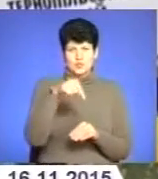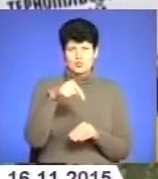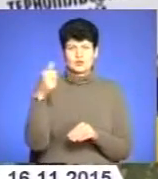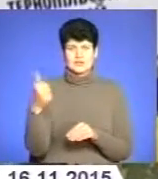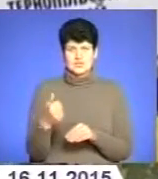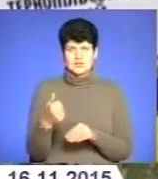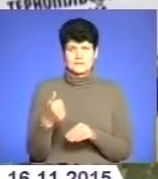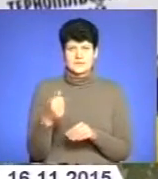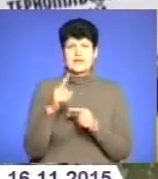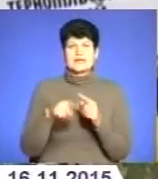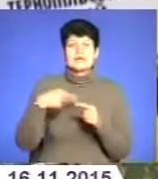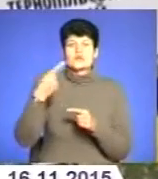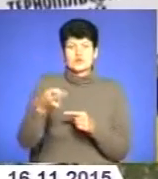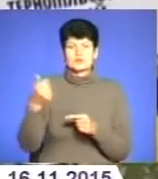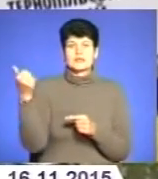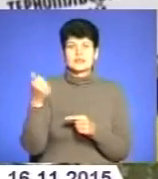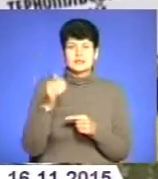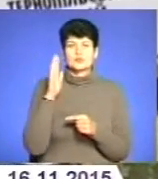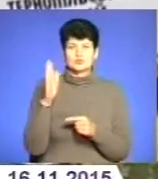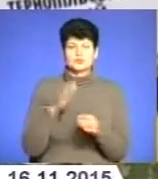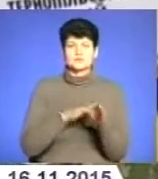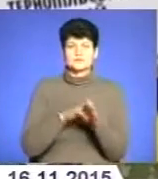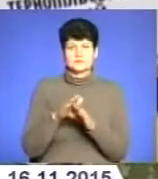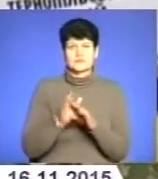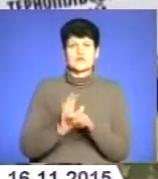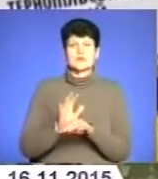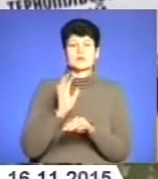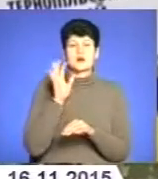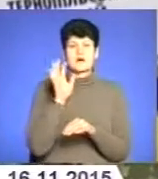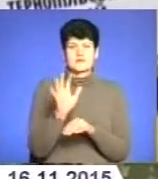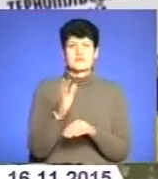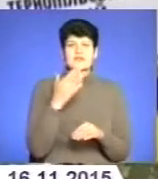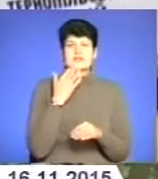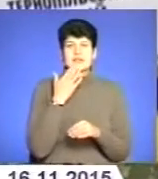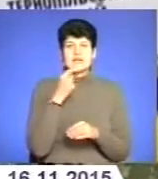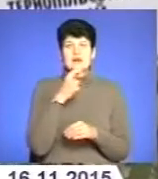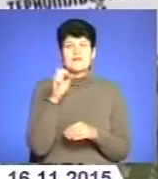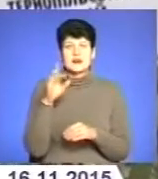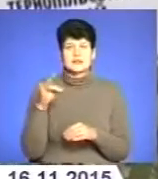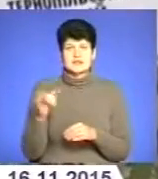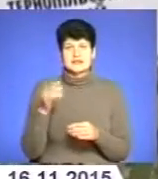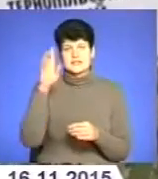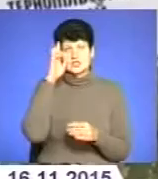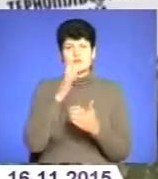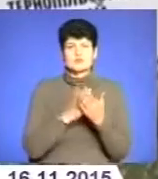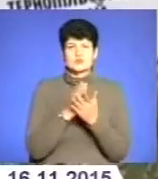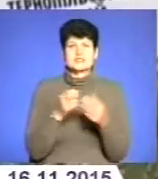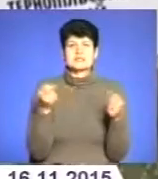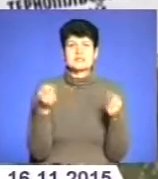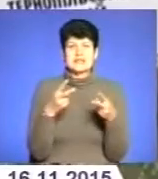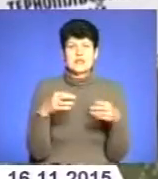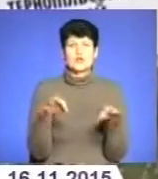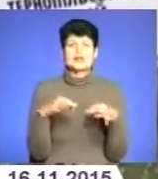і наступного тижня у нас будуть здійснюватись відправки до Національної гвардії та Державної служби спеціального транспорту.